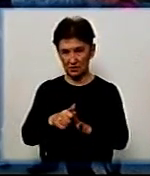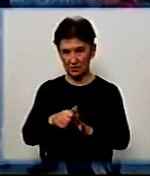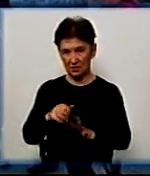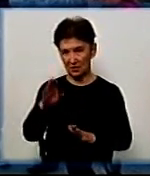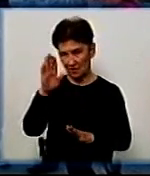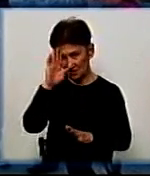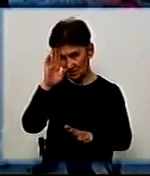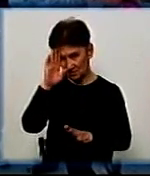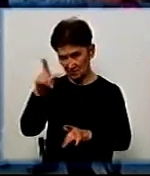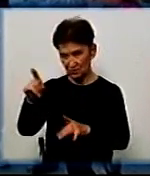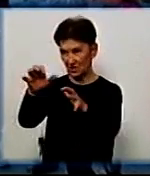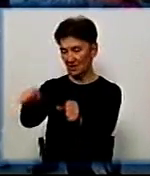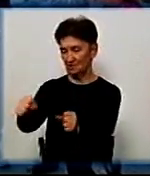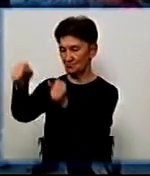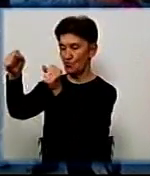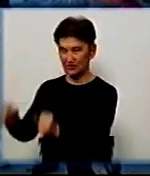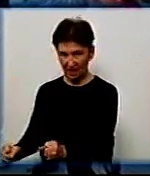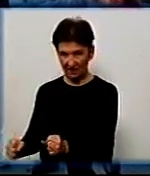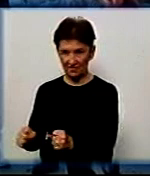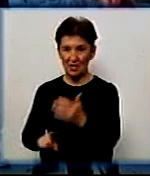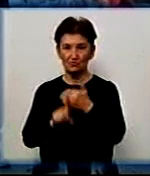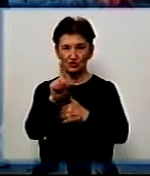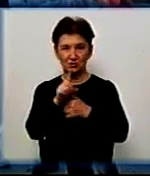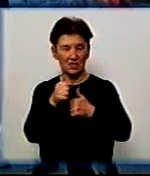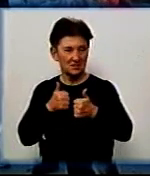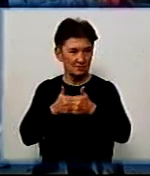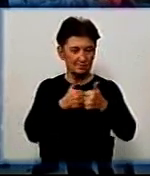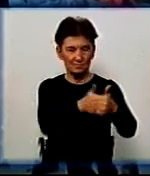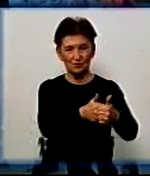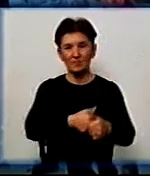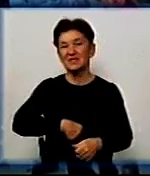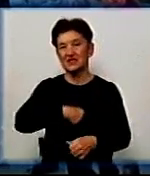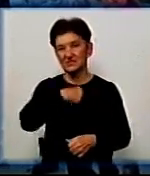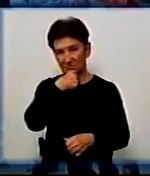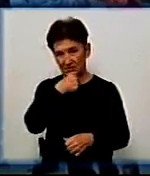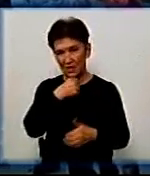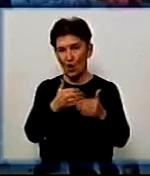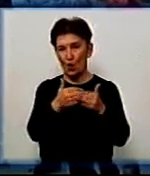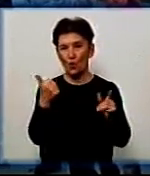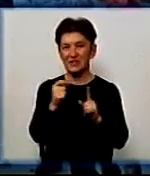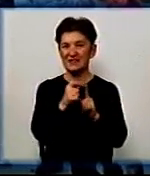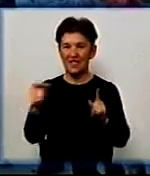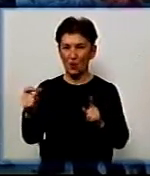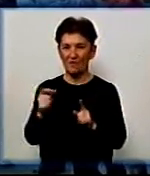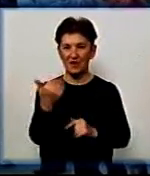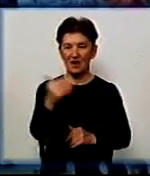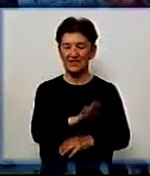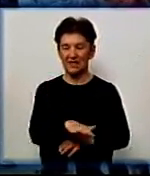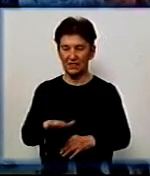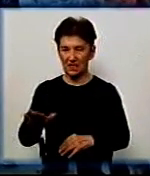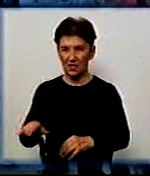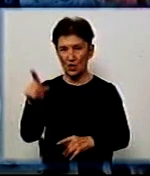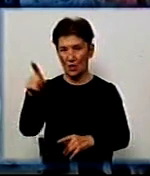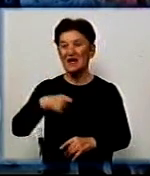якого він знімав, і почав нас доганяти Сашу. Зі слів дітей, він, а саме